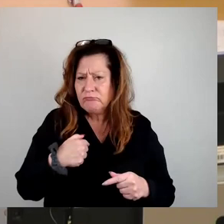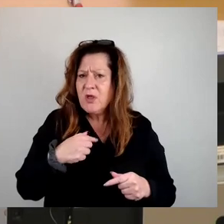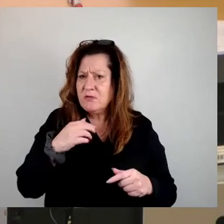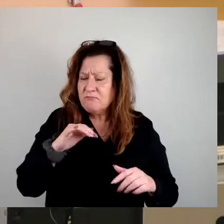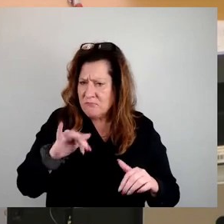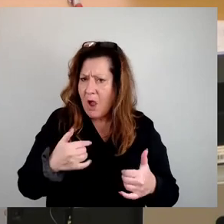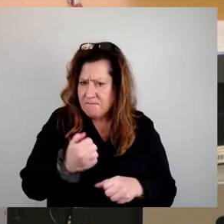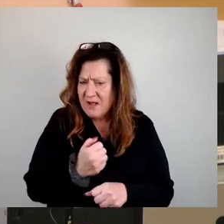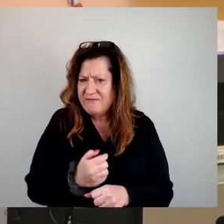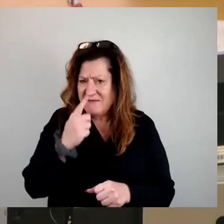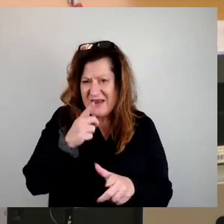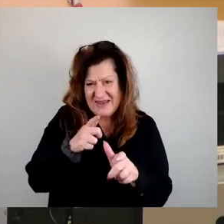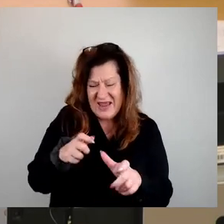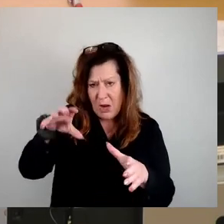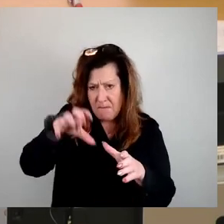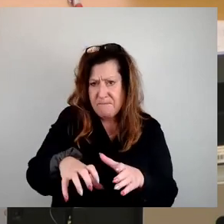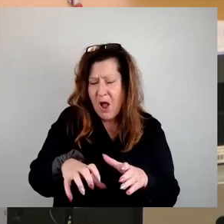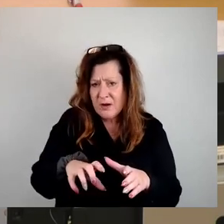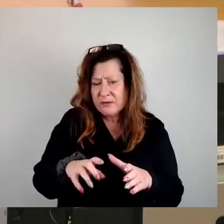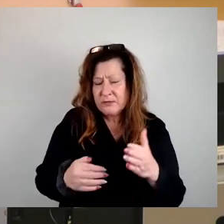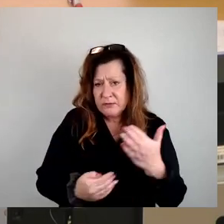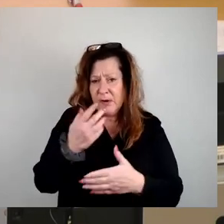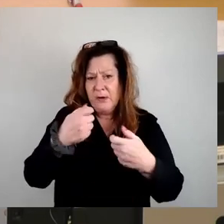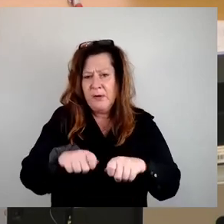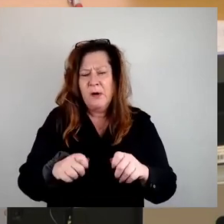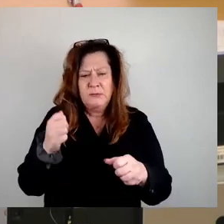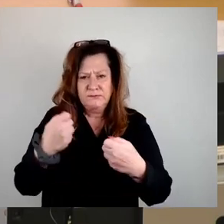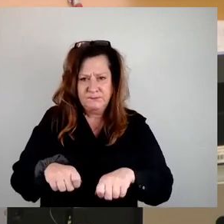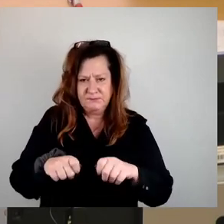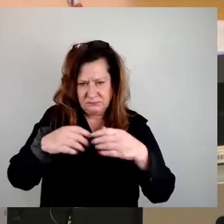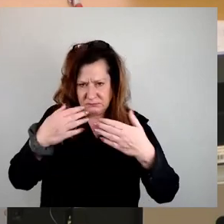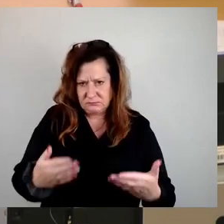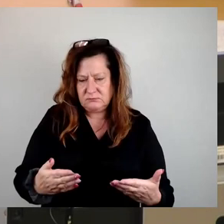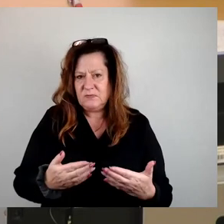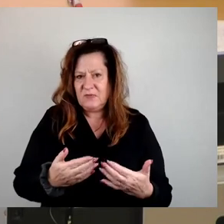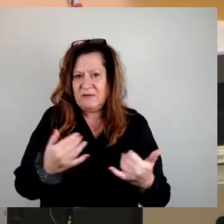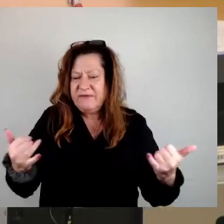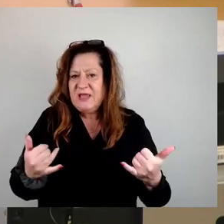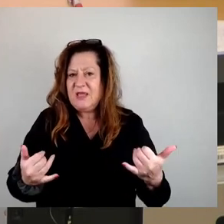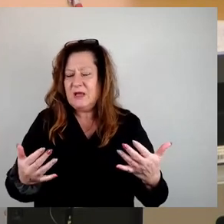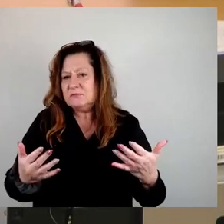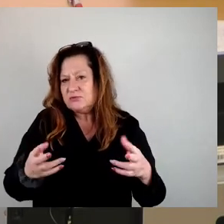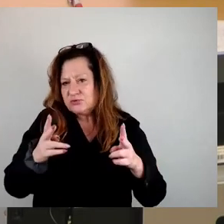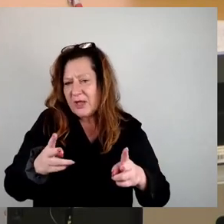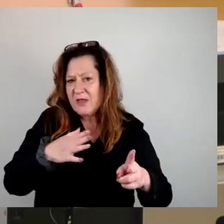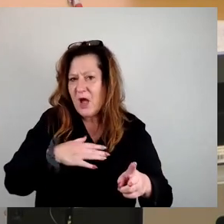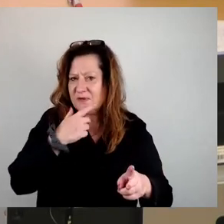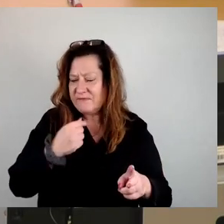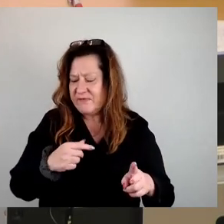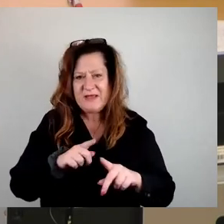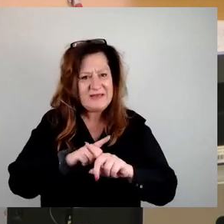dann baut man dort so, wie es eine Mehrheit im Stadtrat wollte, nämlich durchmischt mit einem Teil